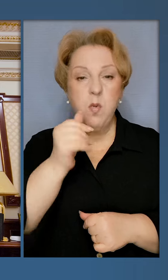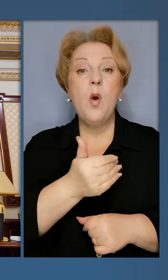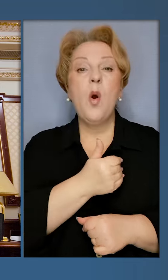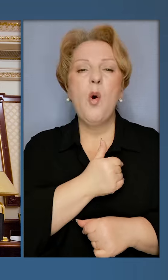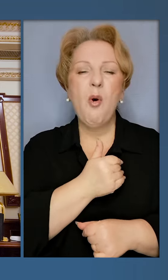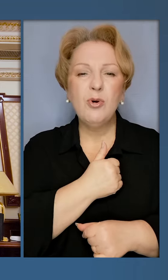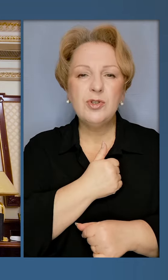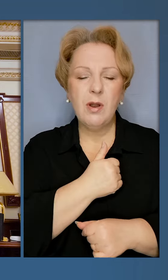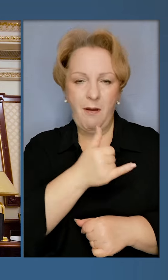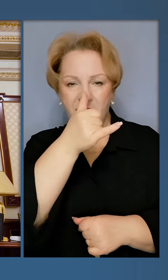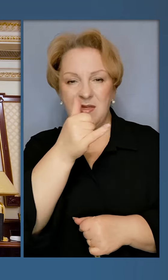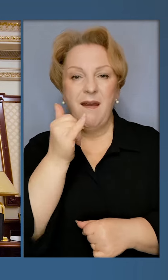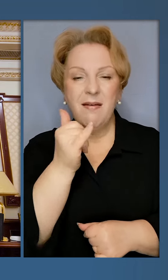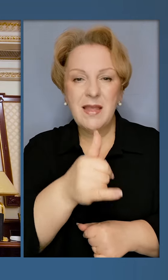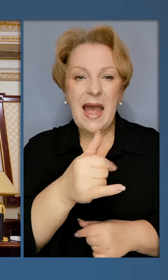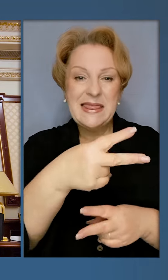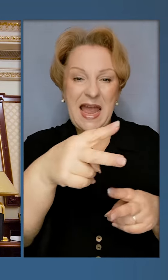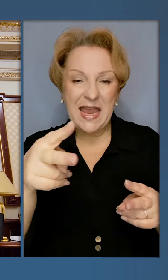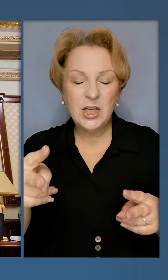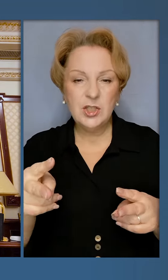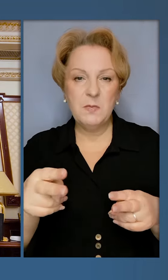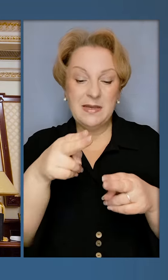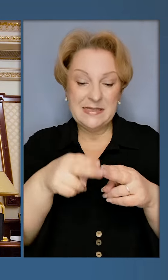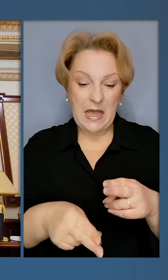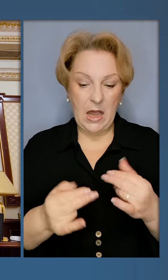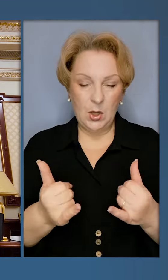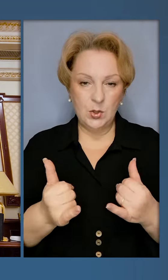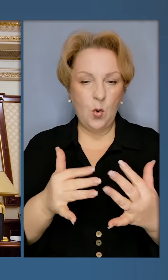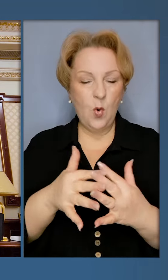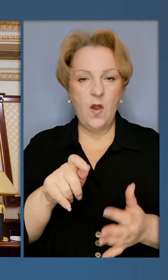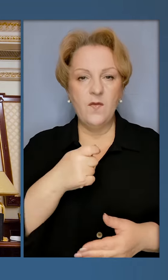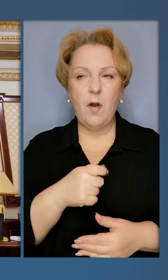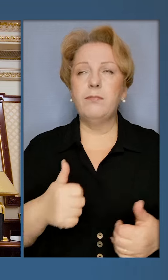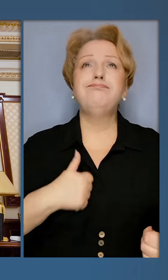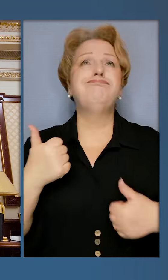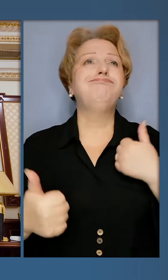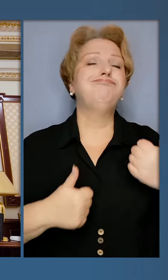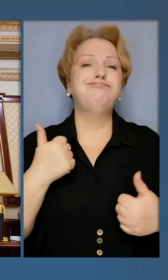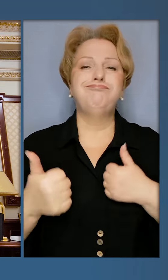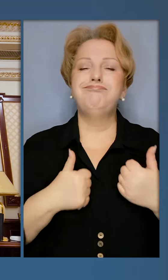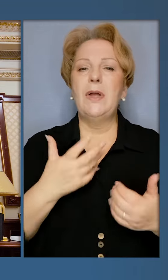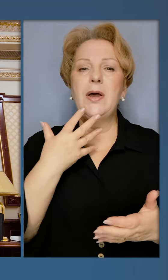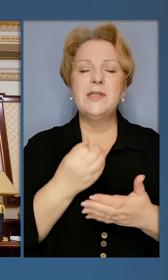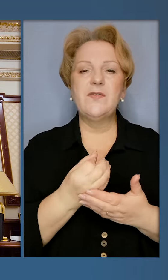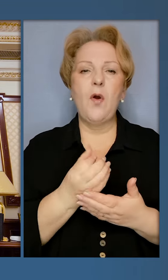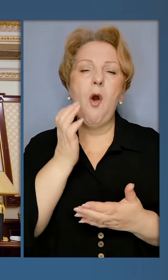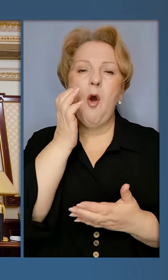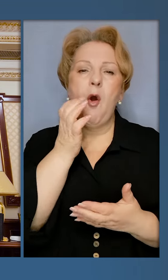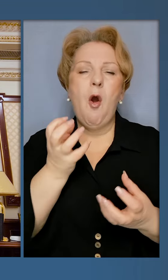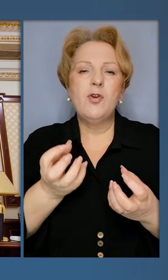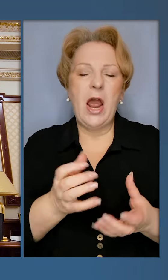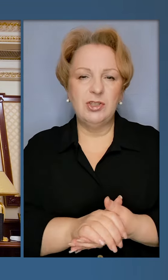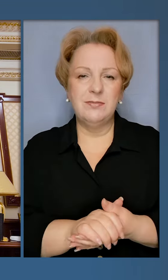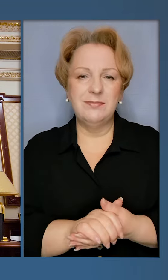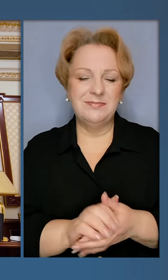Путін хоче не дати ще й іншим закінчити цю війну. Розмахувати своїм орешникам. Зараз він